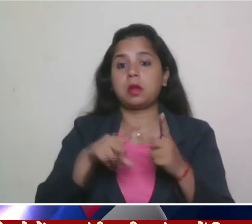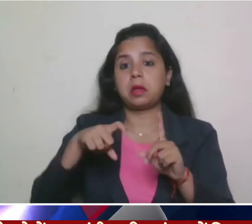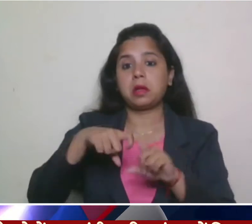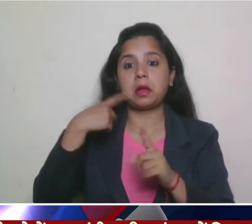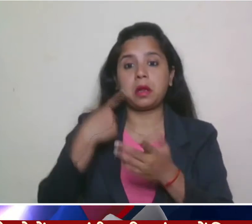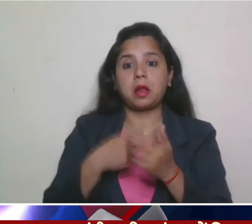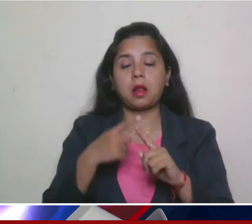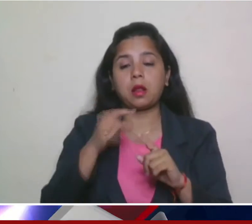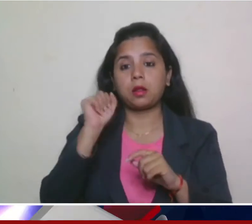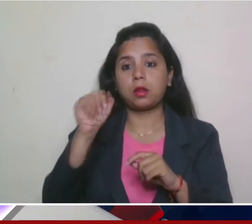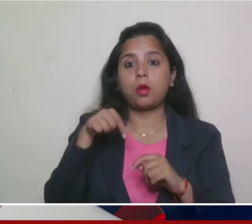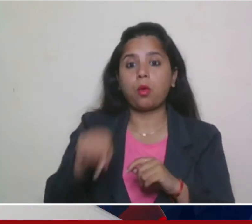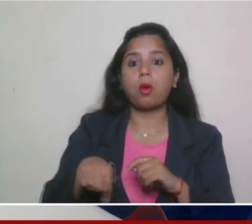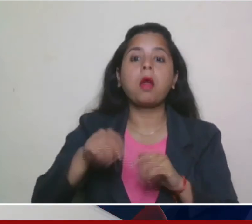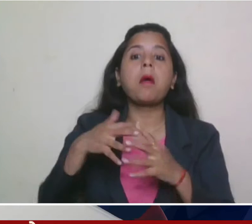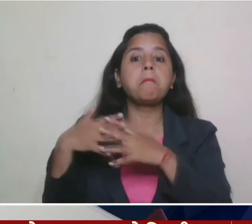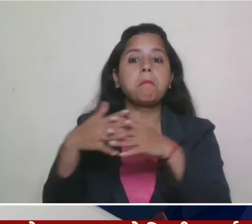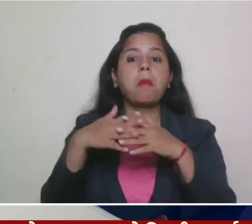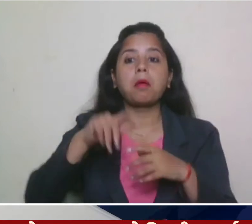से नियोता आया है